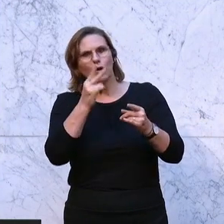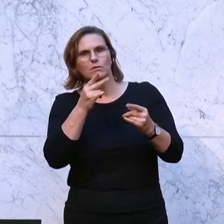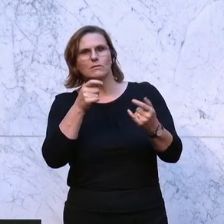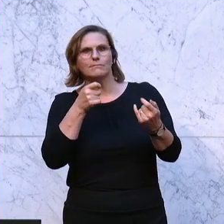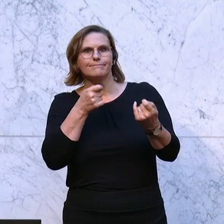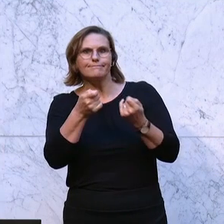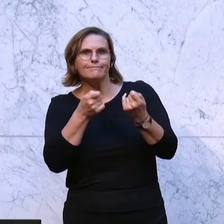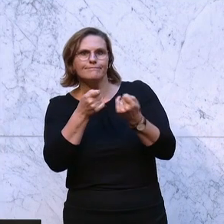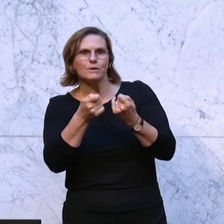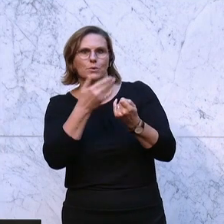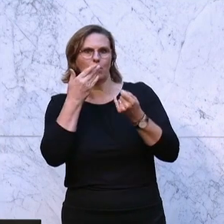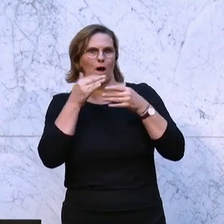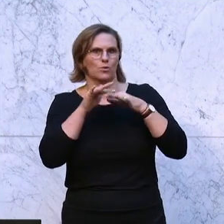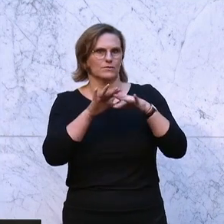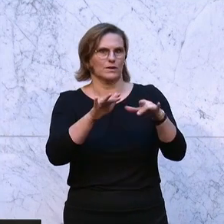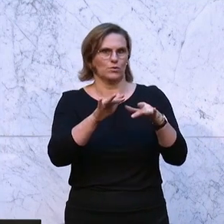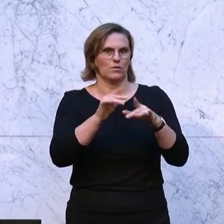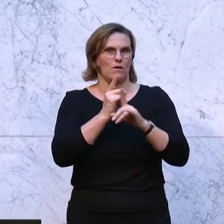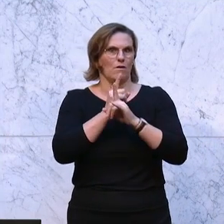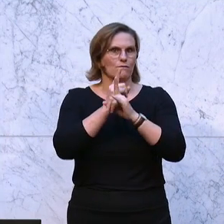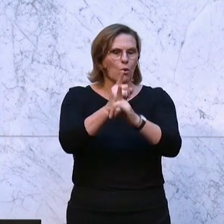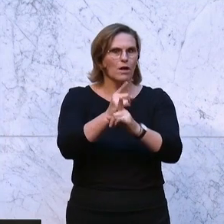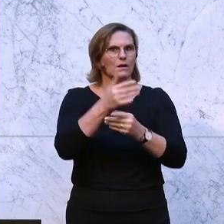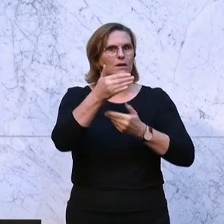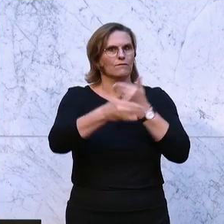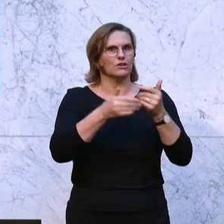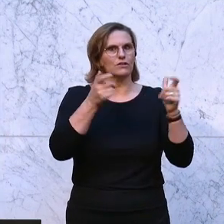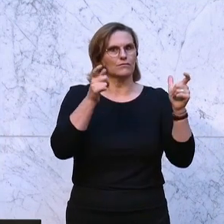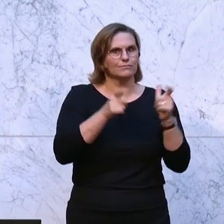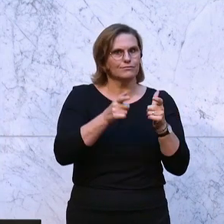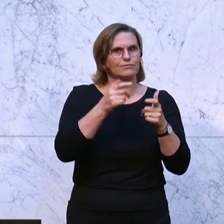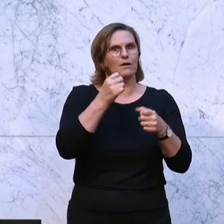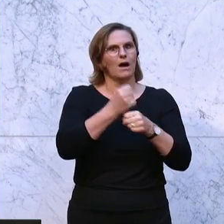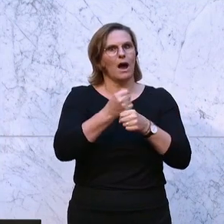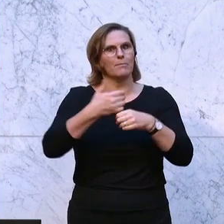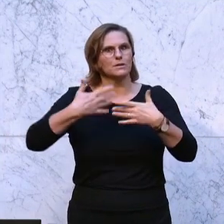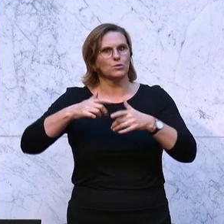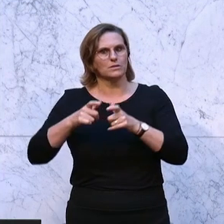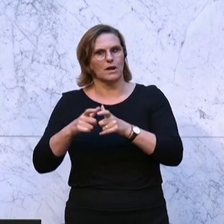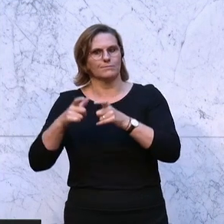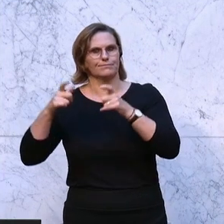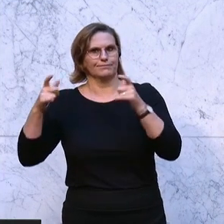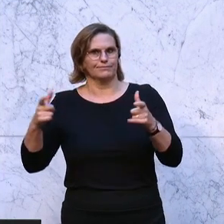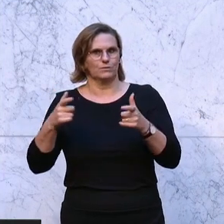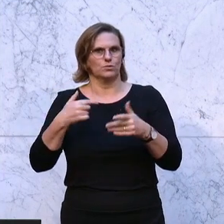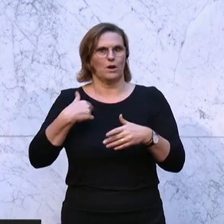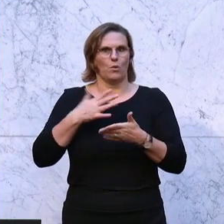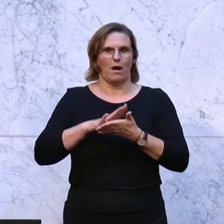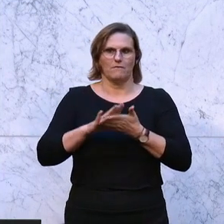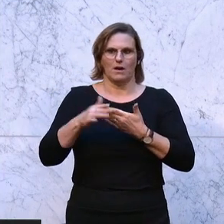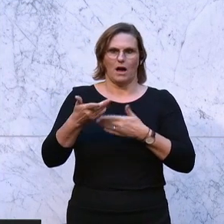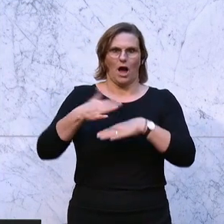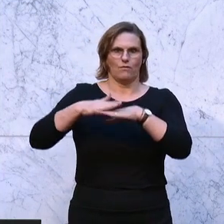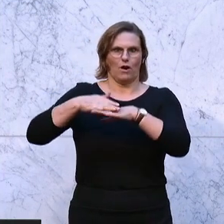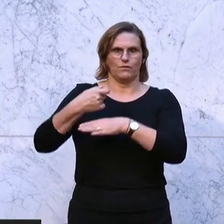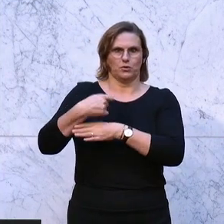Wirkung. Die Folgen daraus, die Wirtschaft schrumpft, die Arbeitslosigkeit steigt und bei der Teuerung schauen Sie weiterhin zu. Die